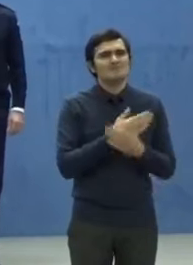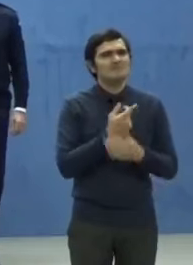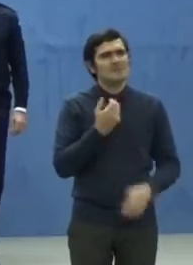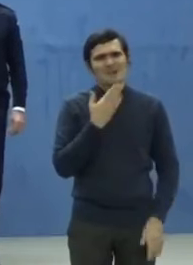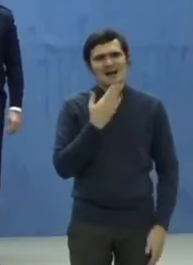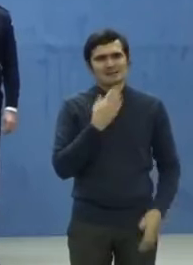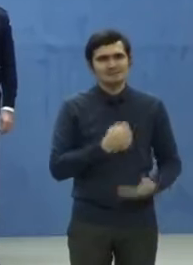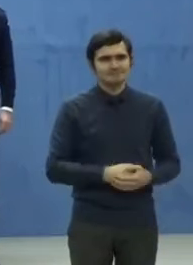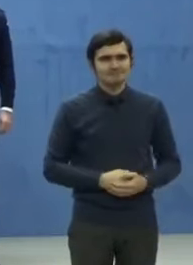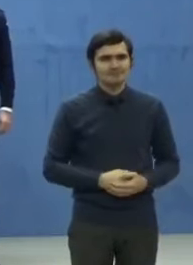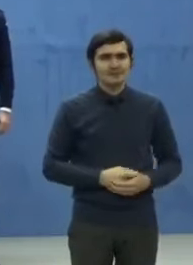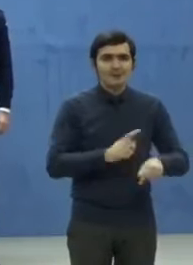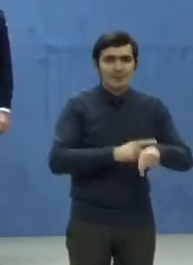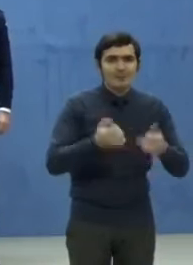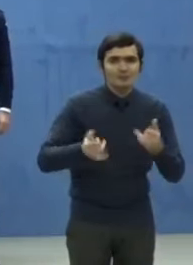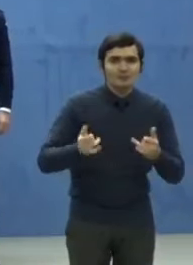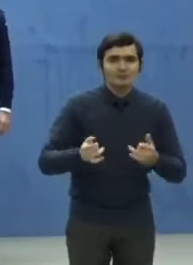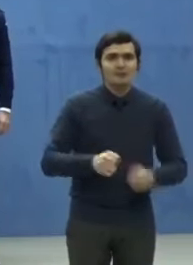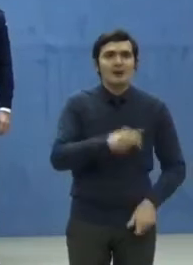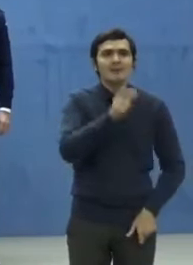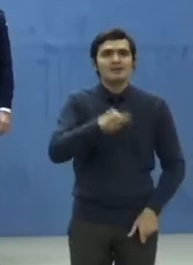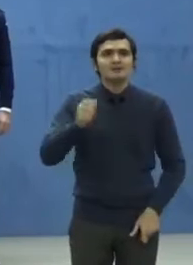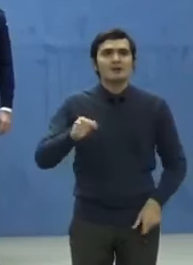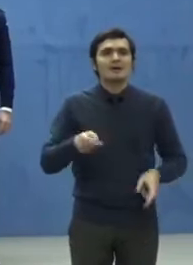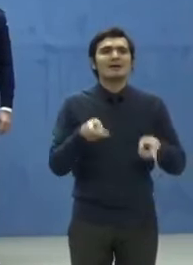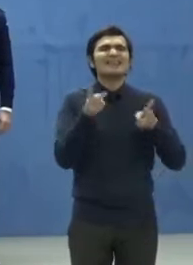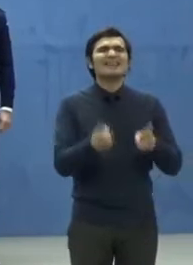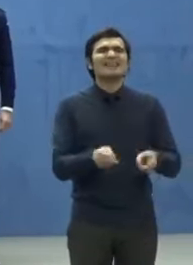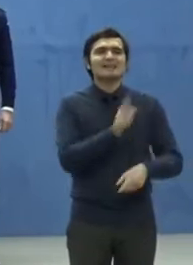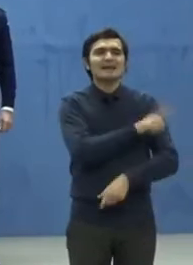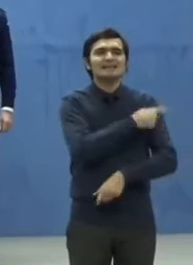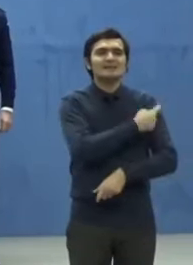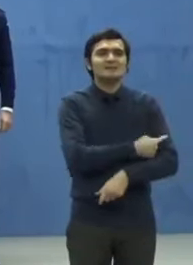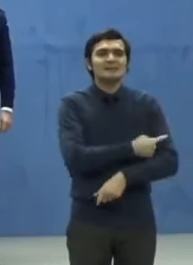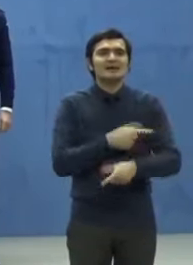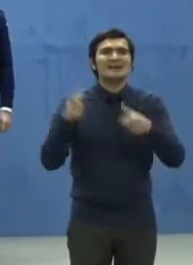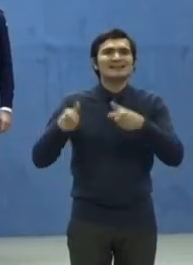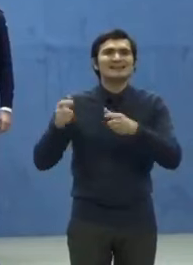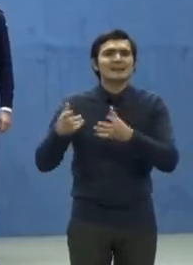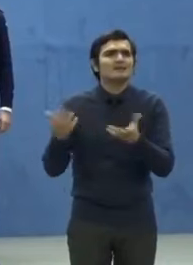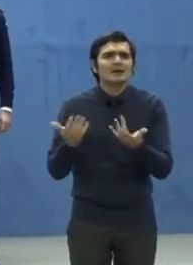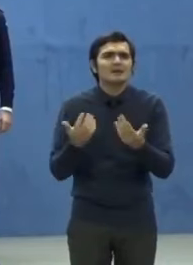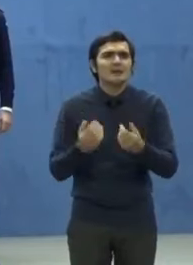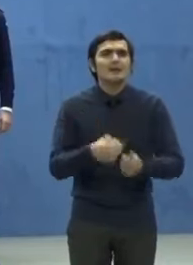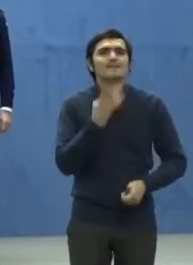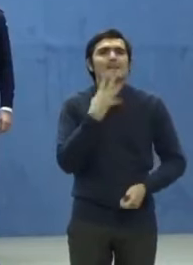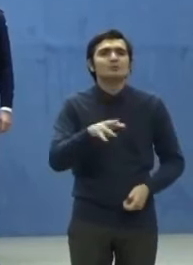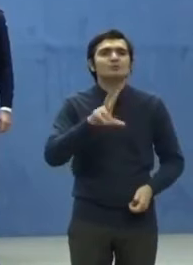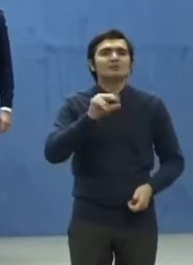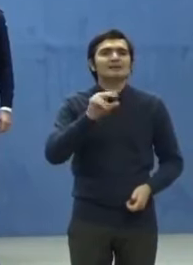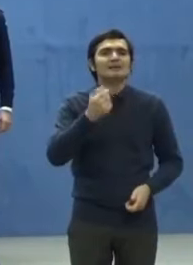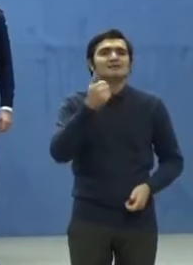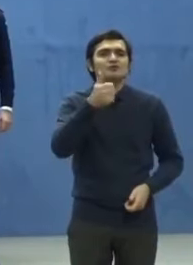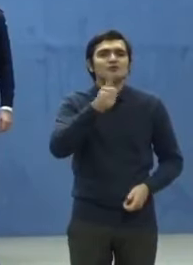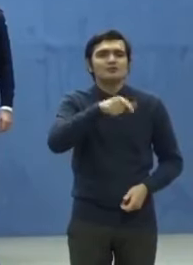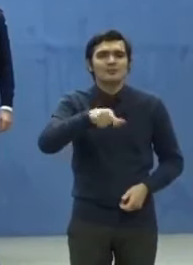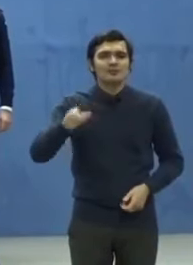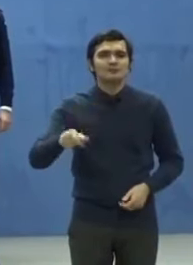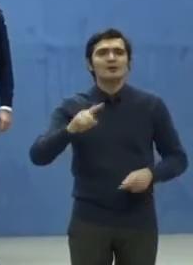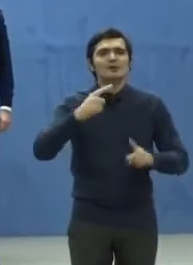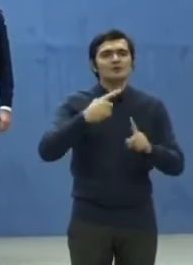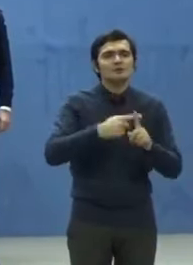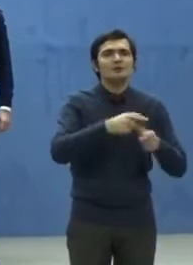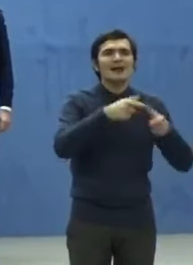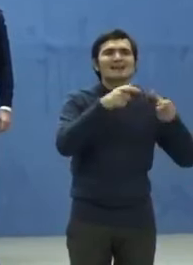La acest moment, persoane internate în spital, în secție, sunt 431 de persoane și la